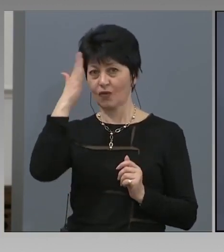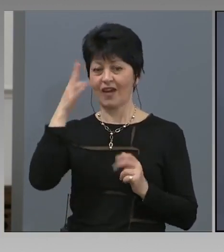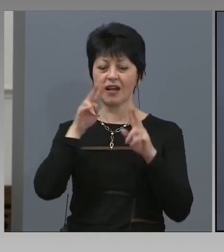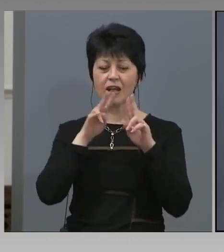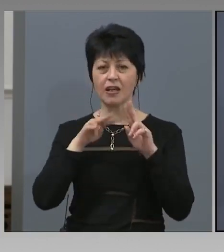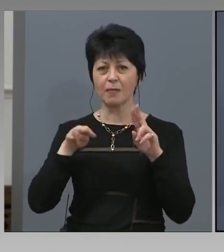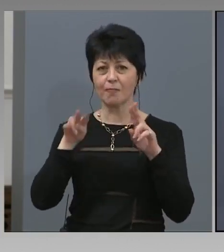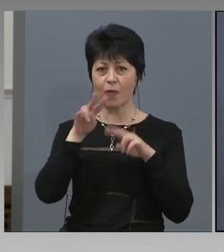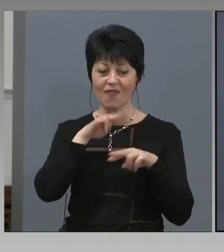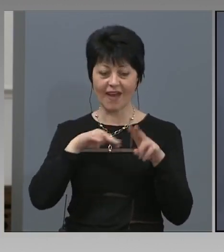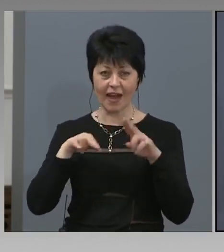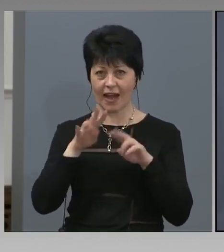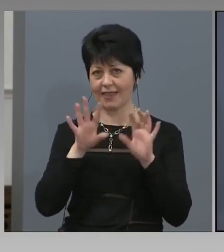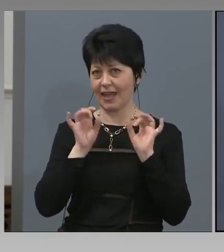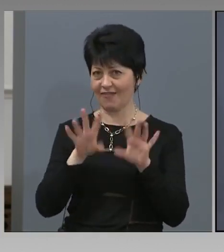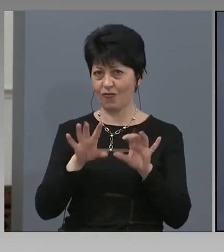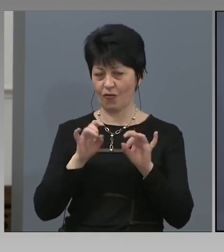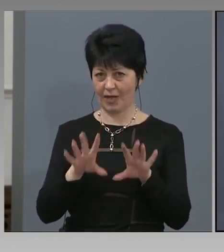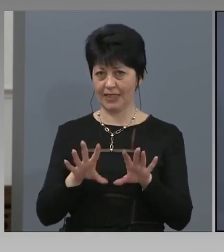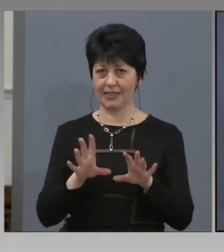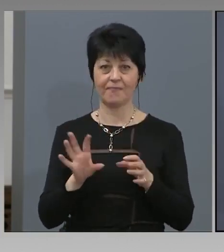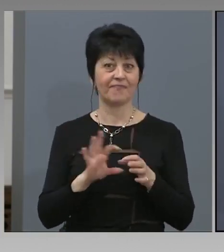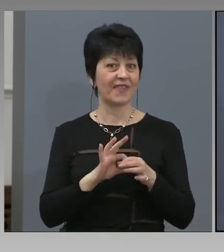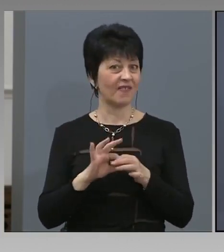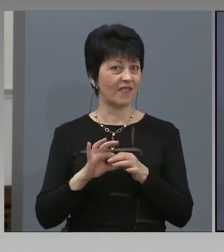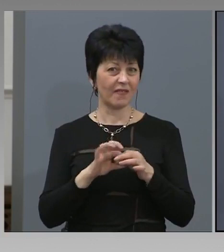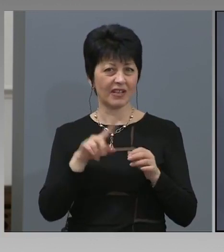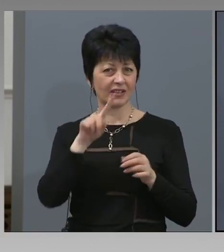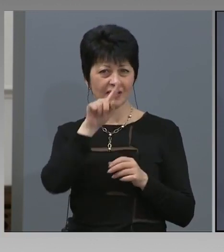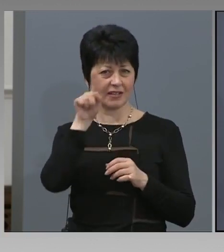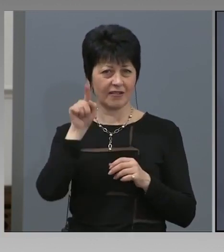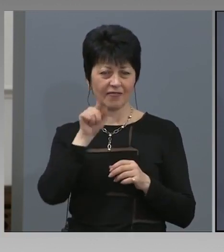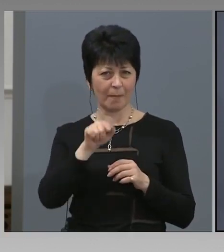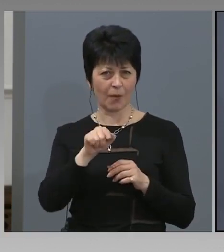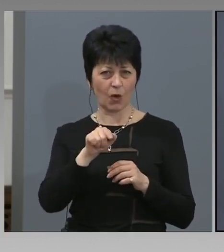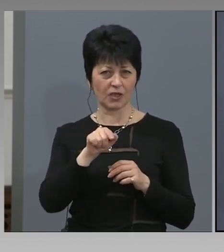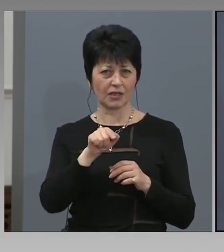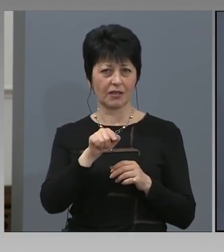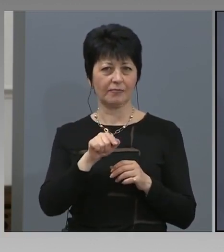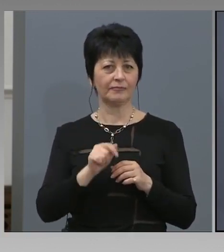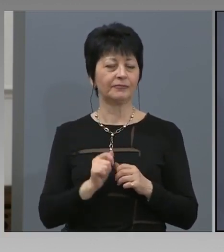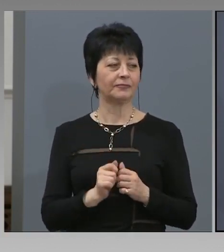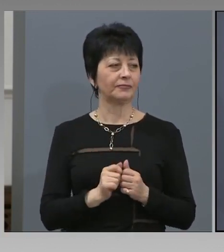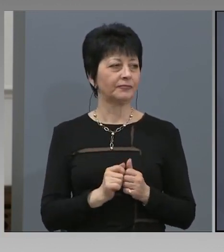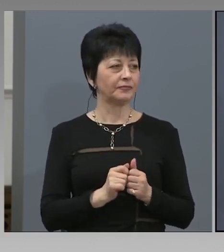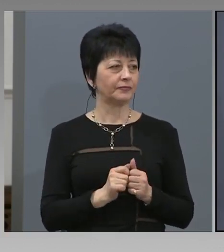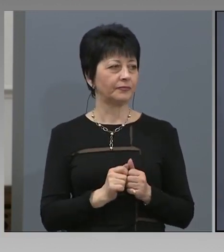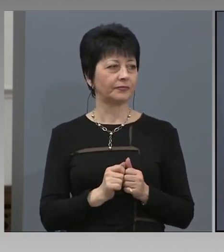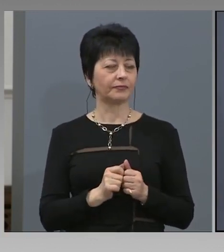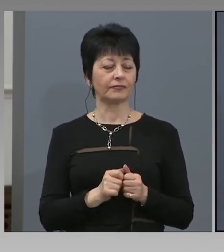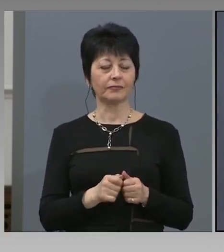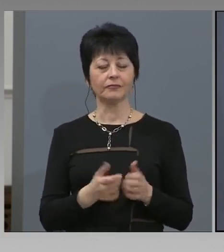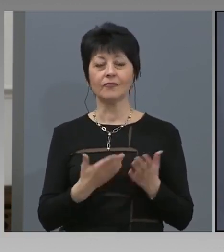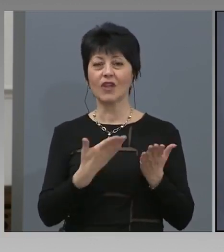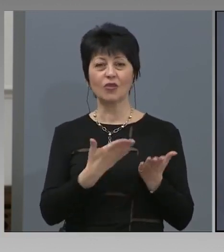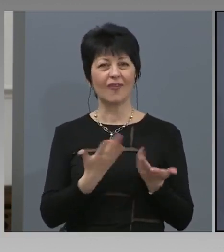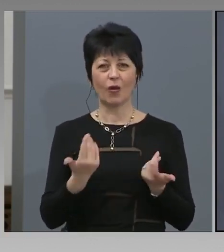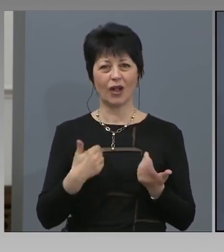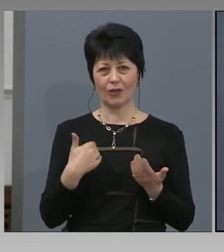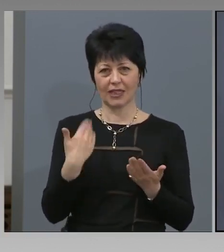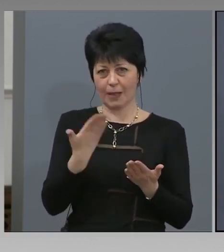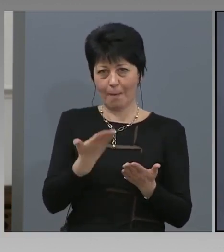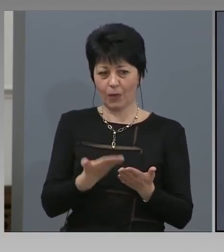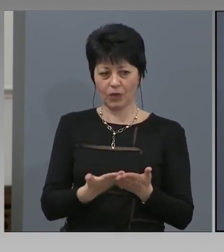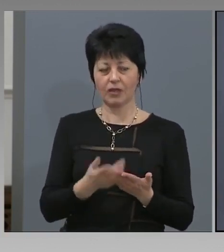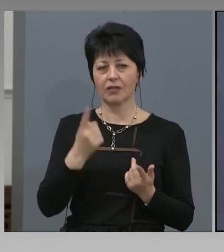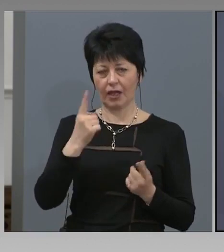Например, във връзка с въпроса на колегата Ви от Биво. Това, което аз поднесах е